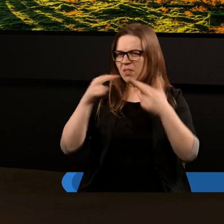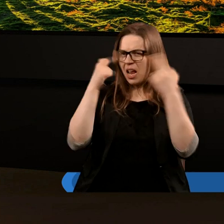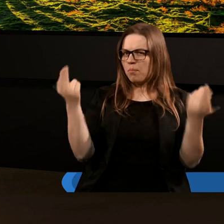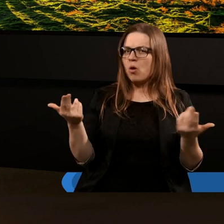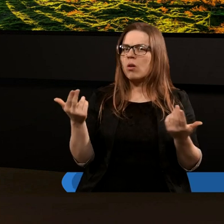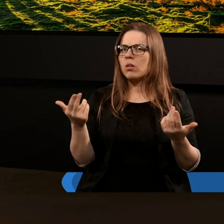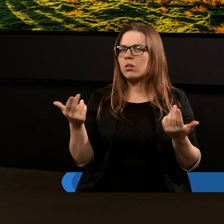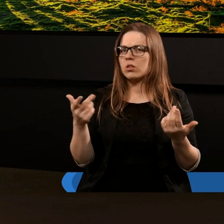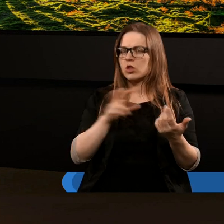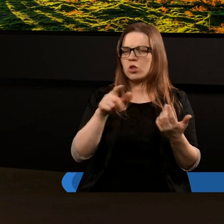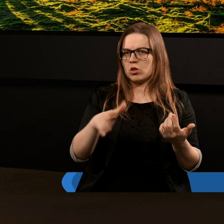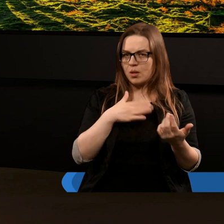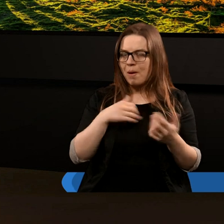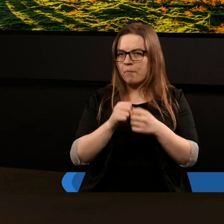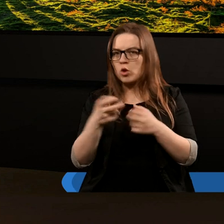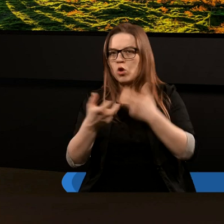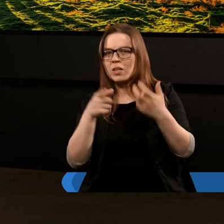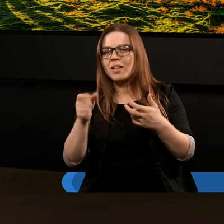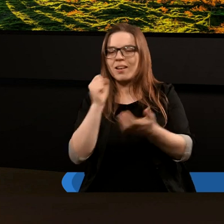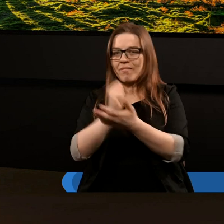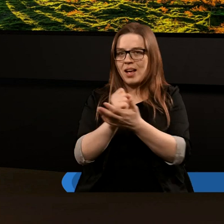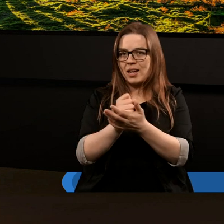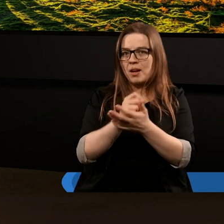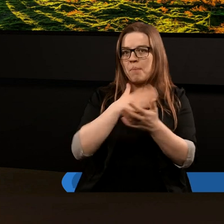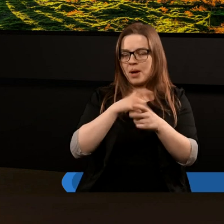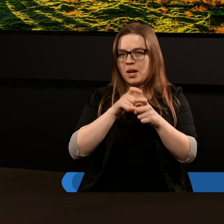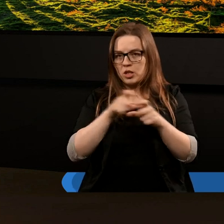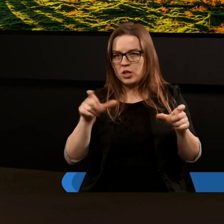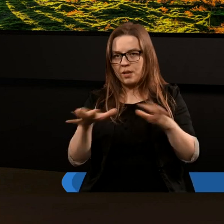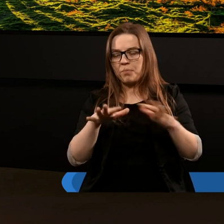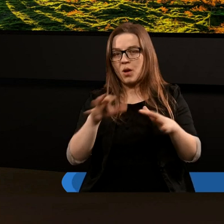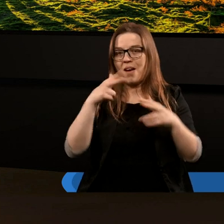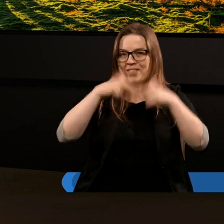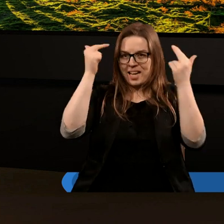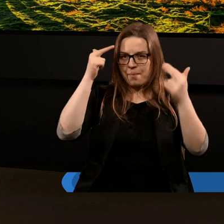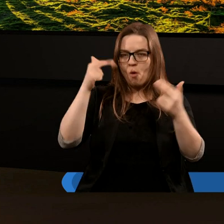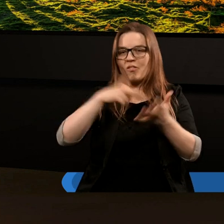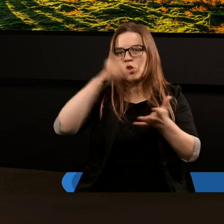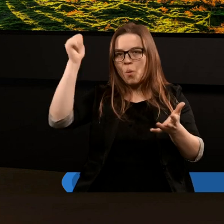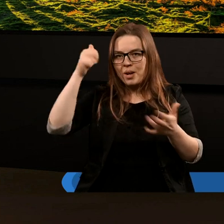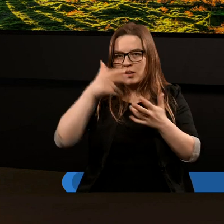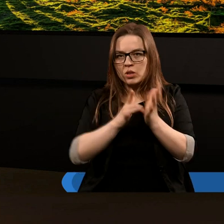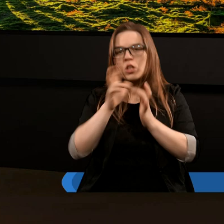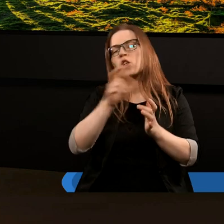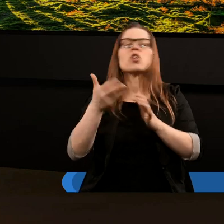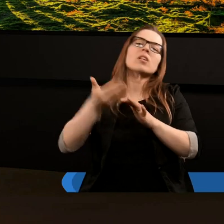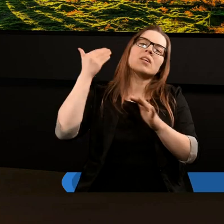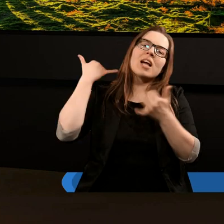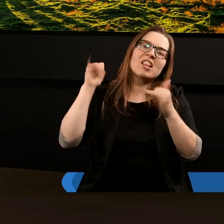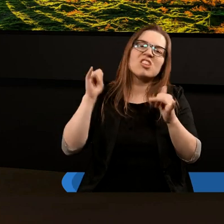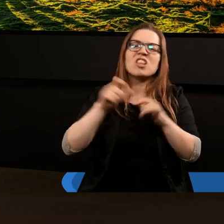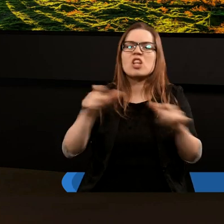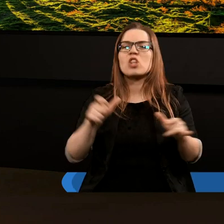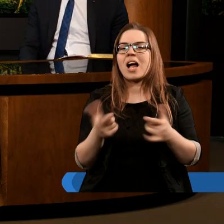w takim razie mamy tu do czynienia z chronologią? Czy jest to wydarzenie, które ma miejsce po w niebowstąpieniu Jezusa? Czy raczej odnosi się do jakiegoś innego